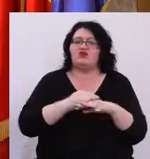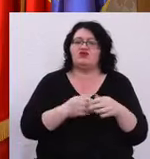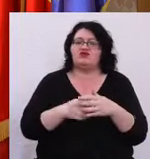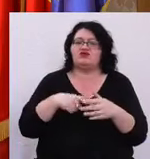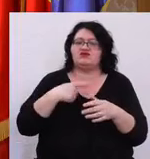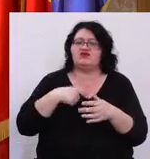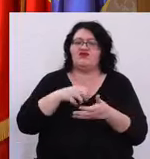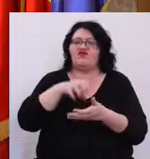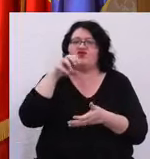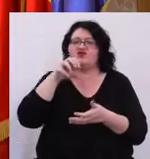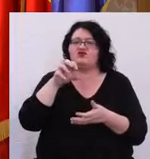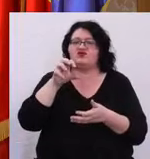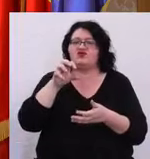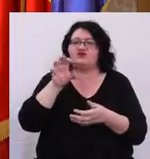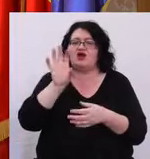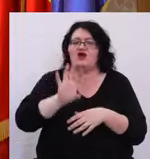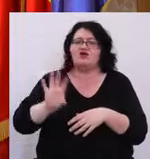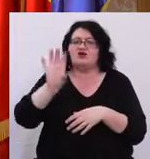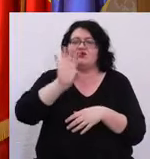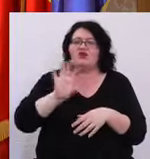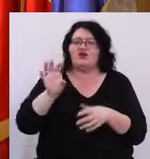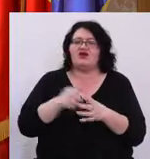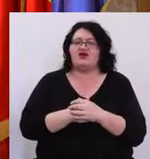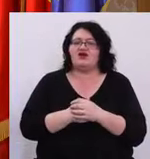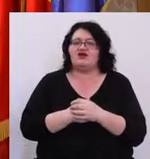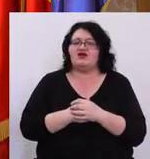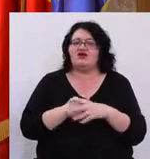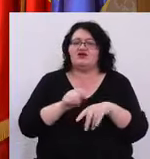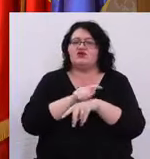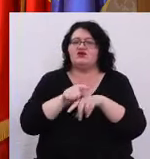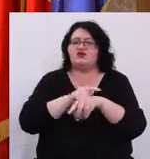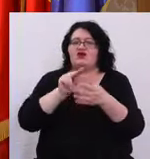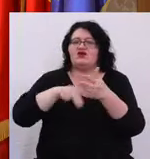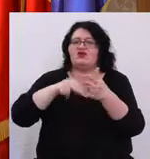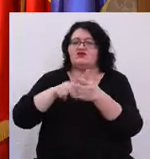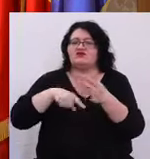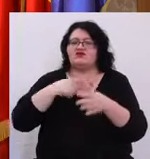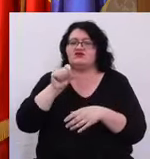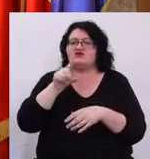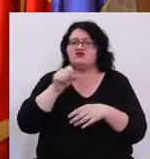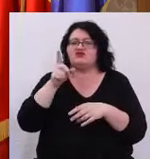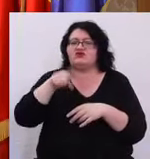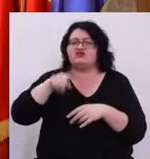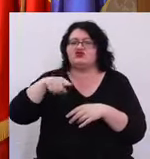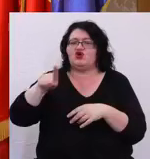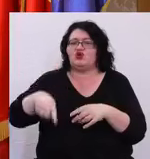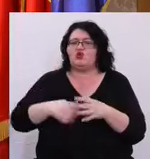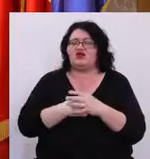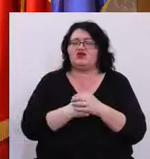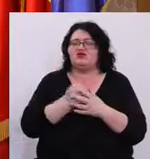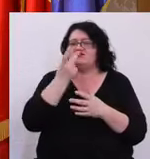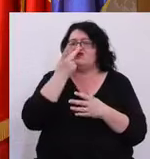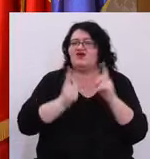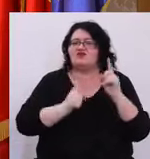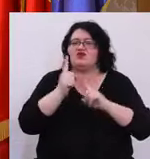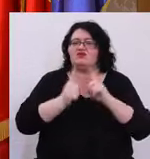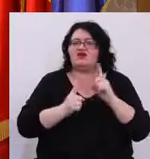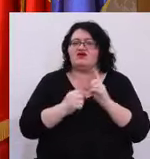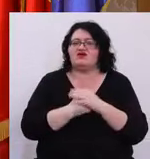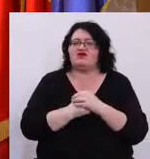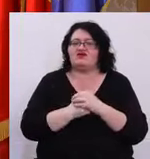din fonduri europene Durata contractului este de 12 luni Să vedem dacă